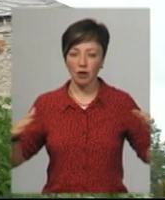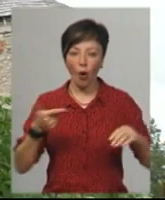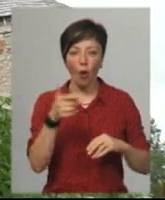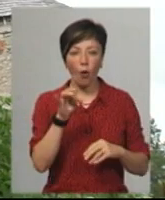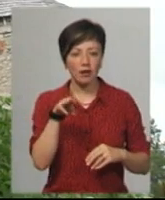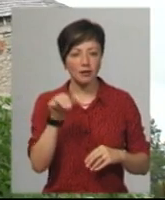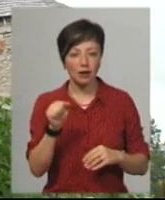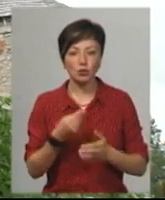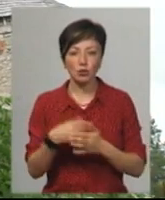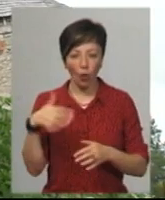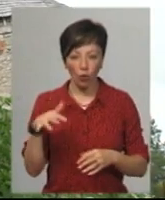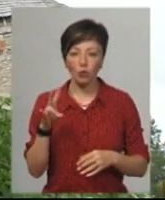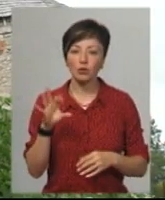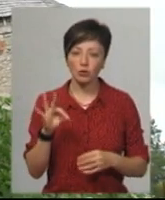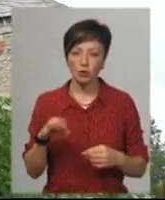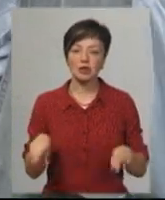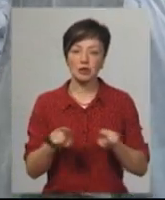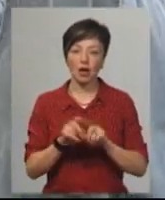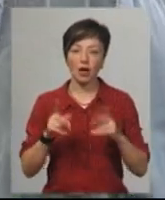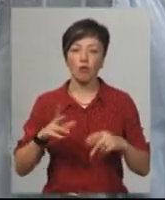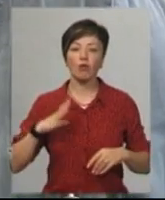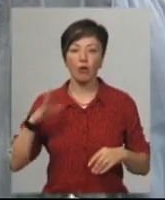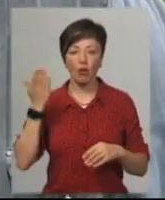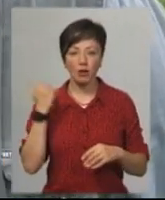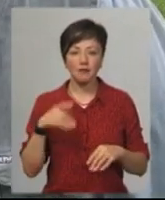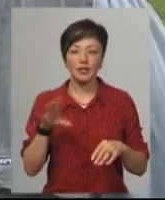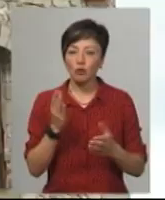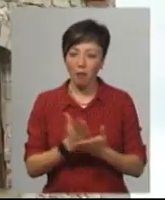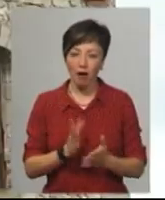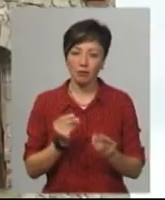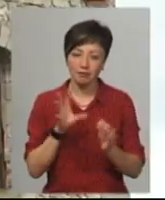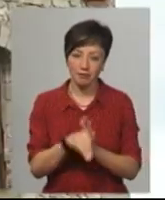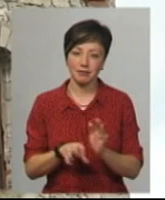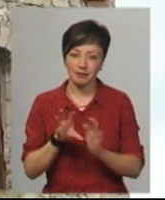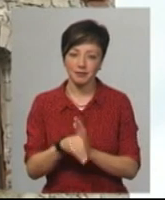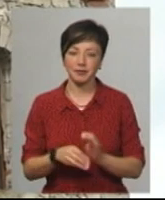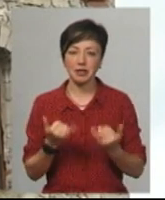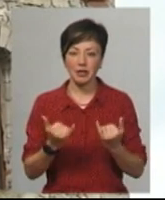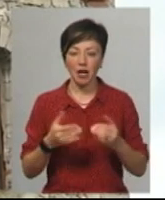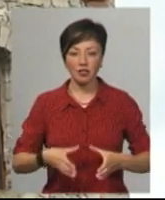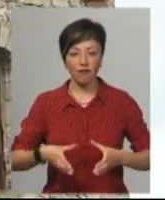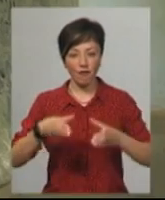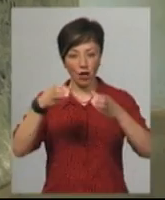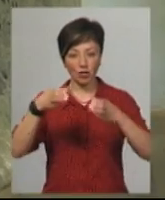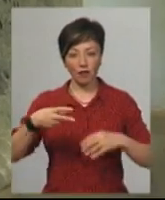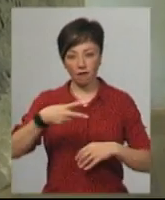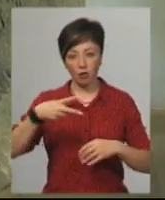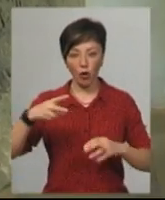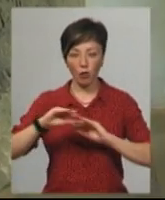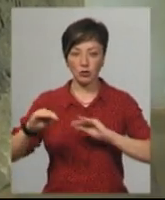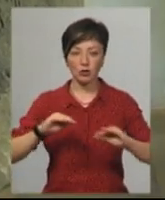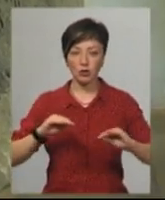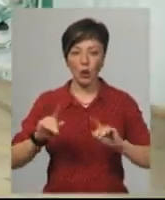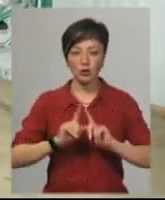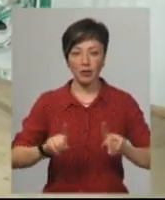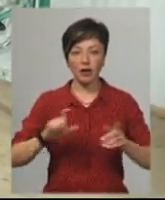гонти, хоч дорого, але так, як було. Все, мають, все вкладаю. Зараз у вежі маєтку на двох її поверхах облаштовують